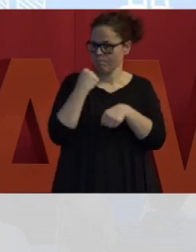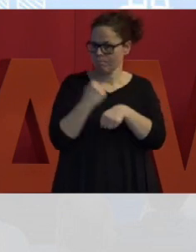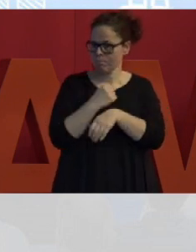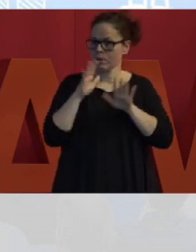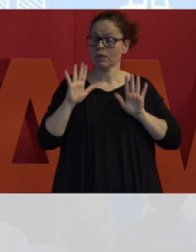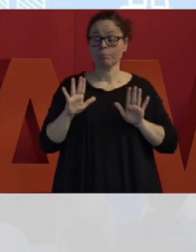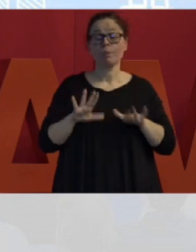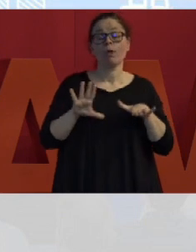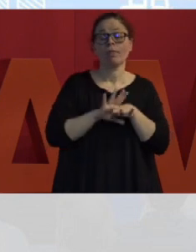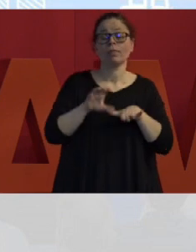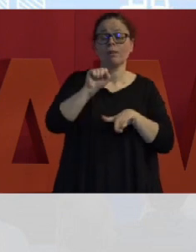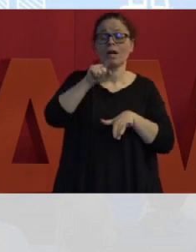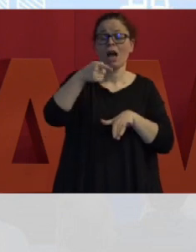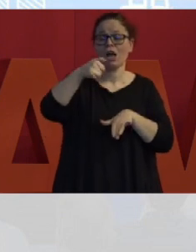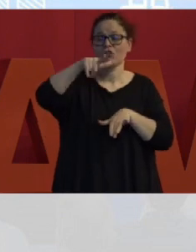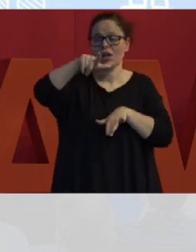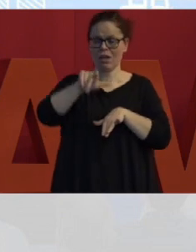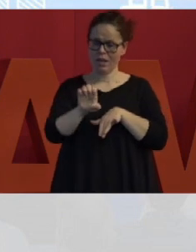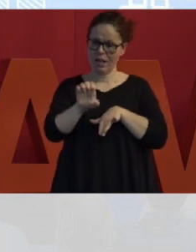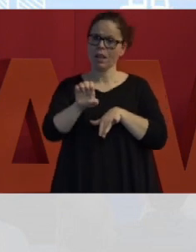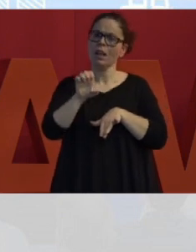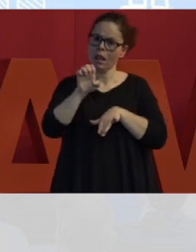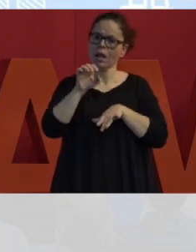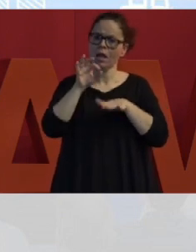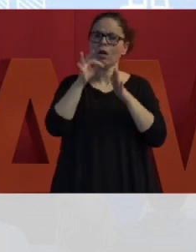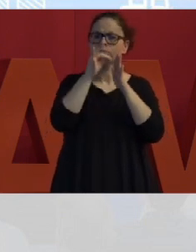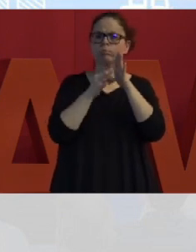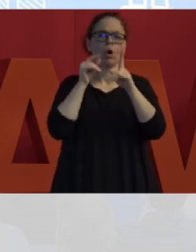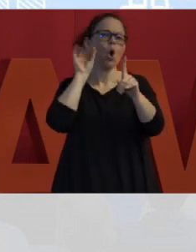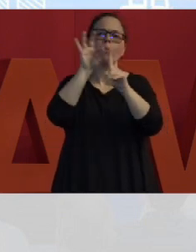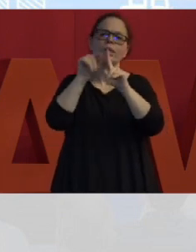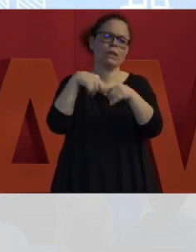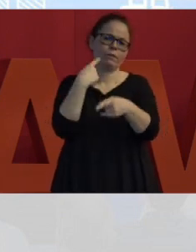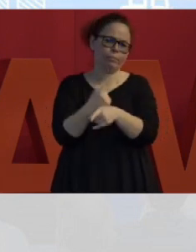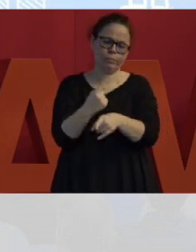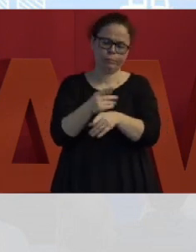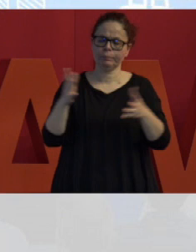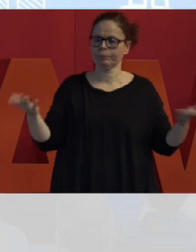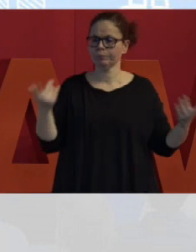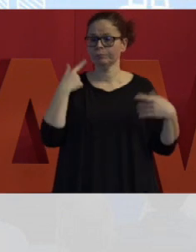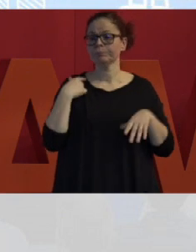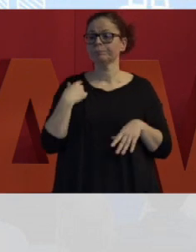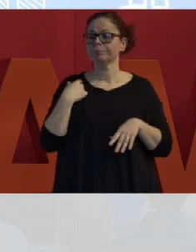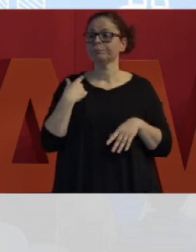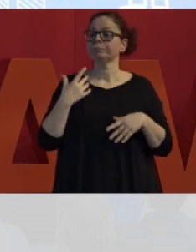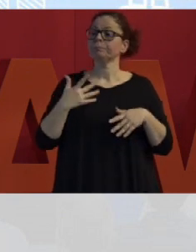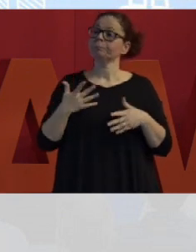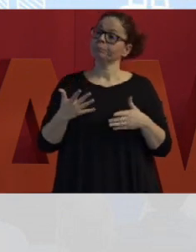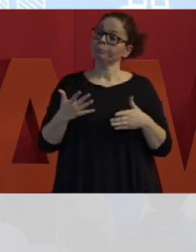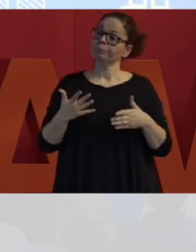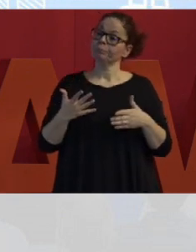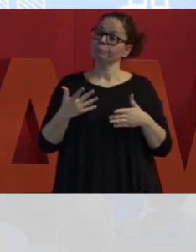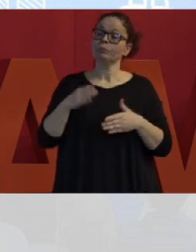muove seguendo gli stessi principi. Il mio team ha l'obiettivo di realizzare una nuova applicazione che supporti la